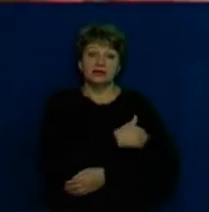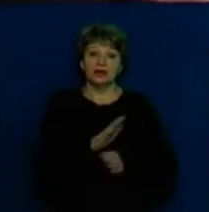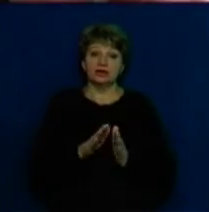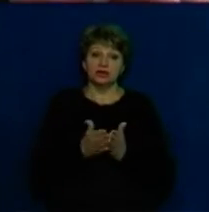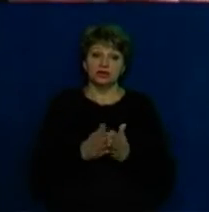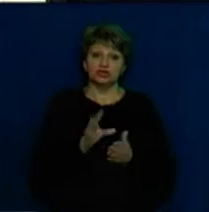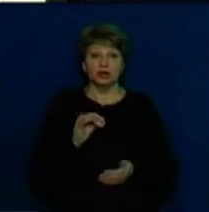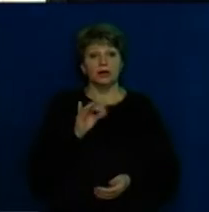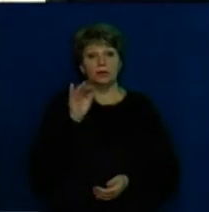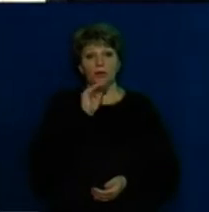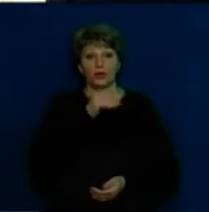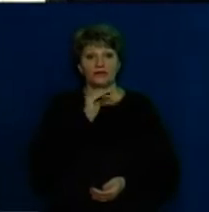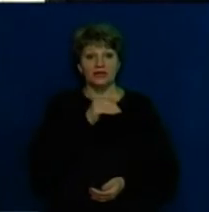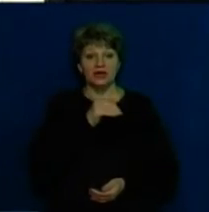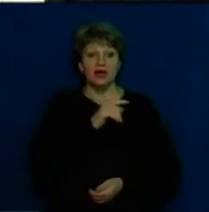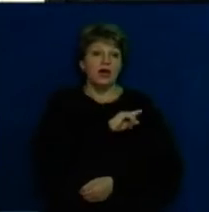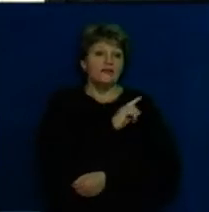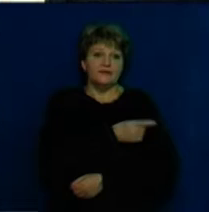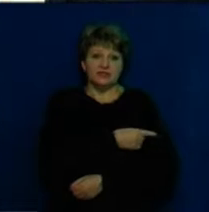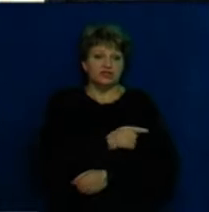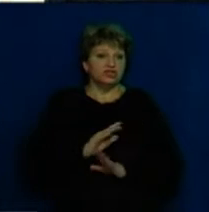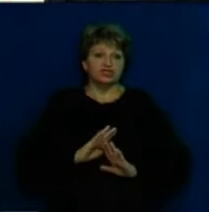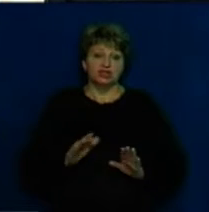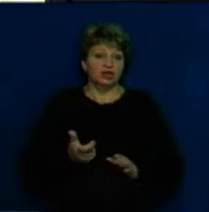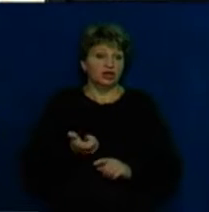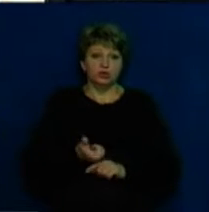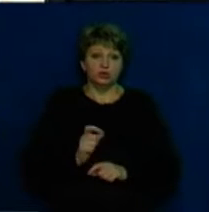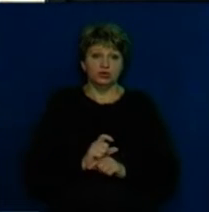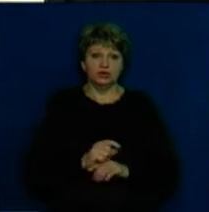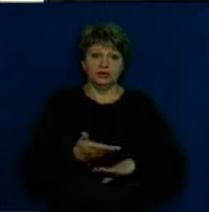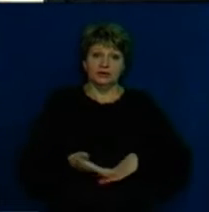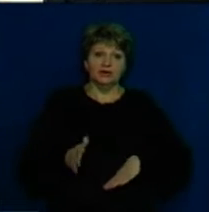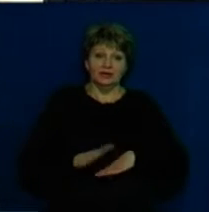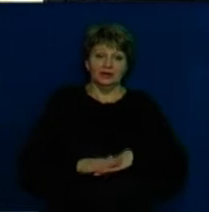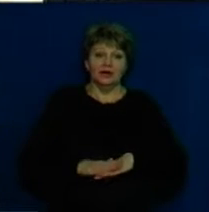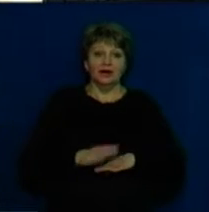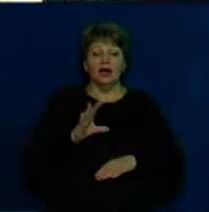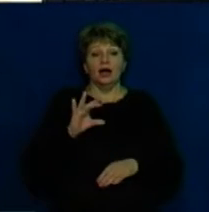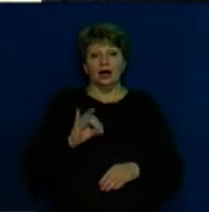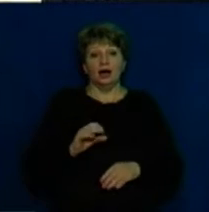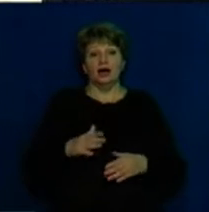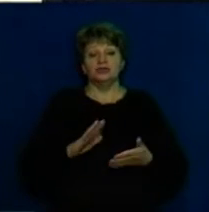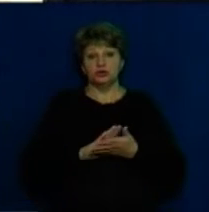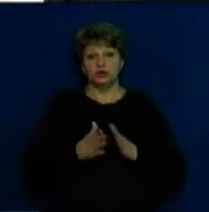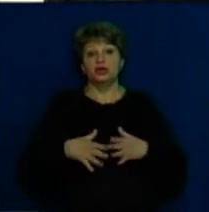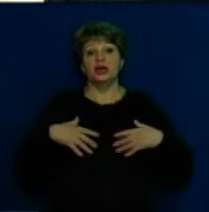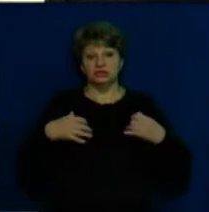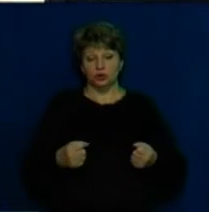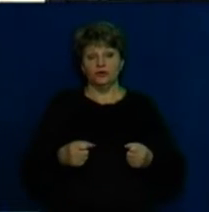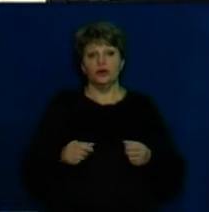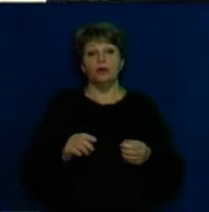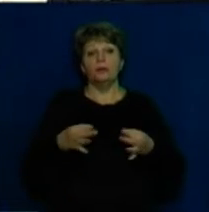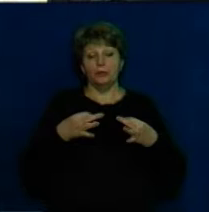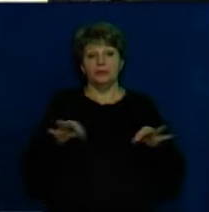професіоналізм. Фізично не дуже затратний сам процес виробництва. Тобто їхній стан здоров'я позволяє повноційно